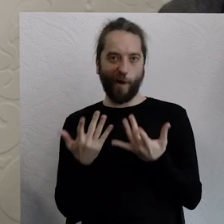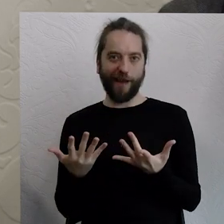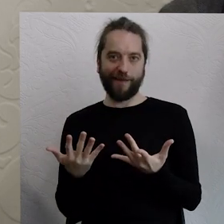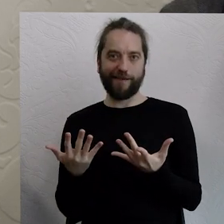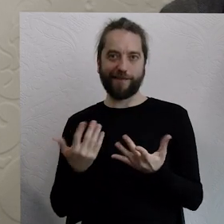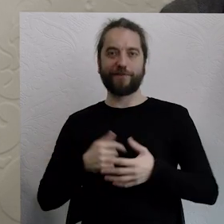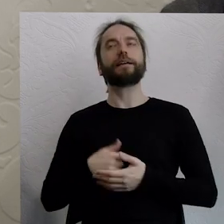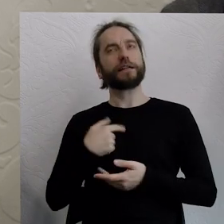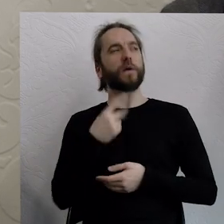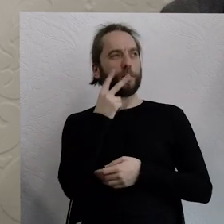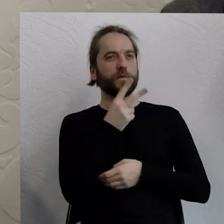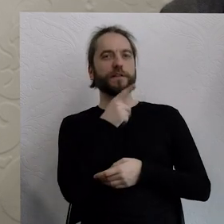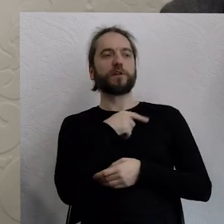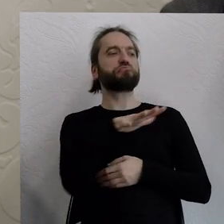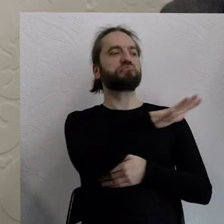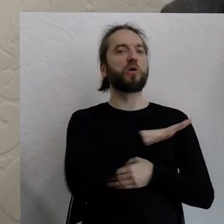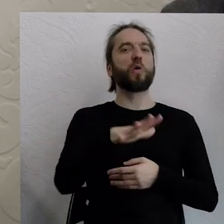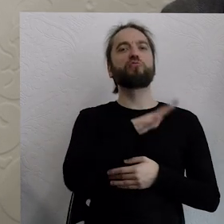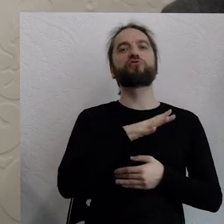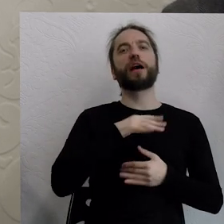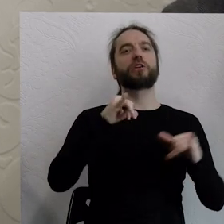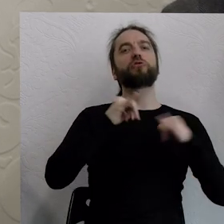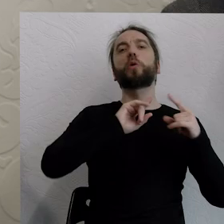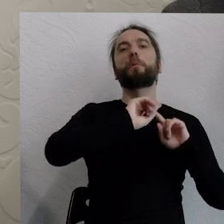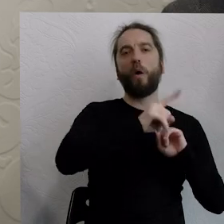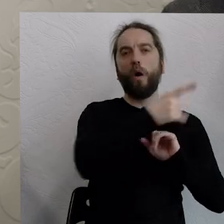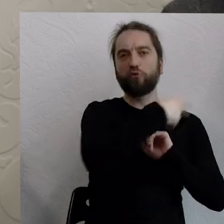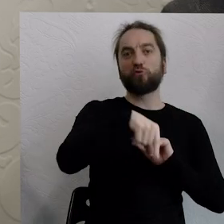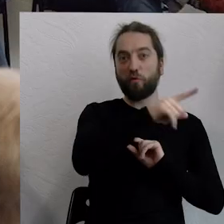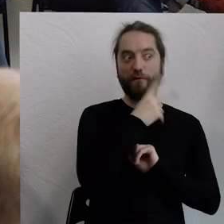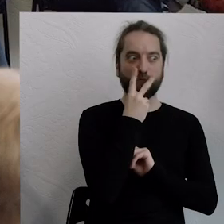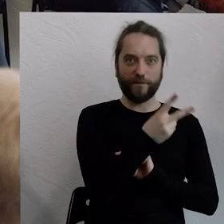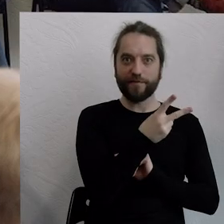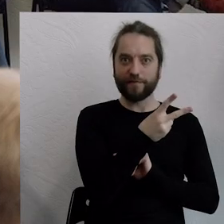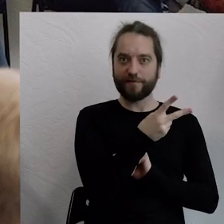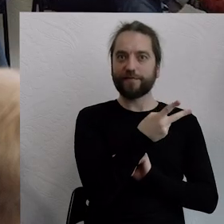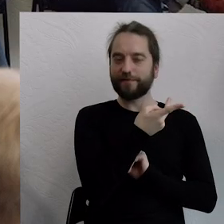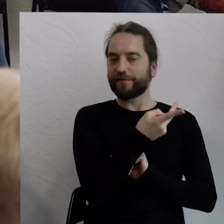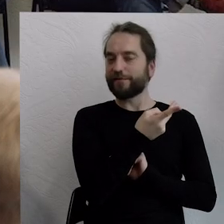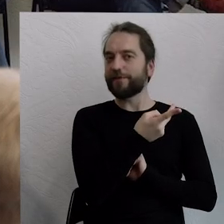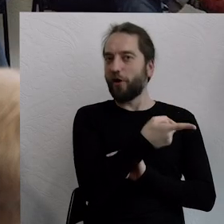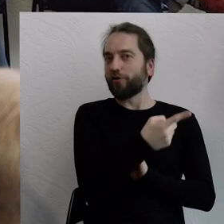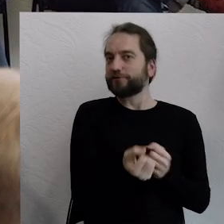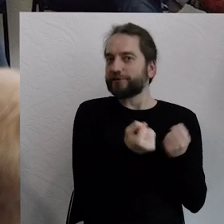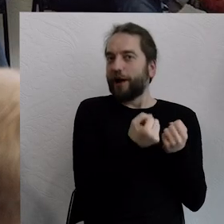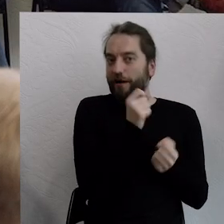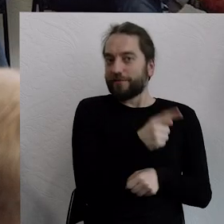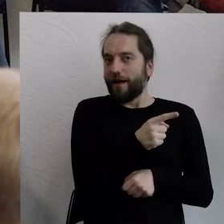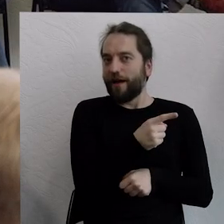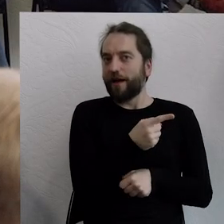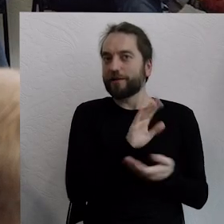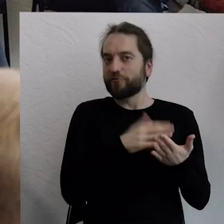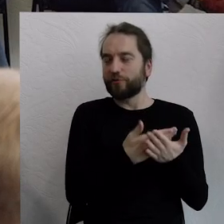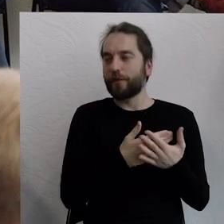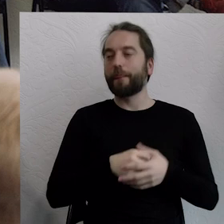obszarach pozarządowych, więc konkretny przykład, wydaje mi się, że bardzo ważnym elementem zmiany jest to, żebyśmy się